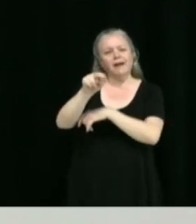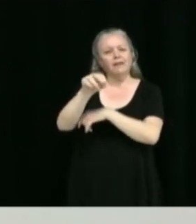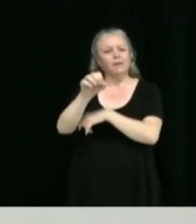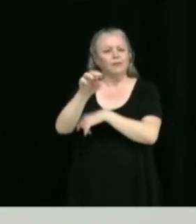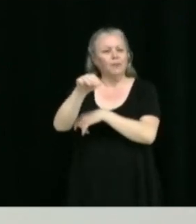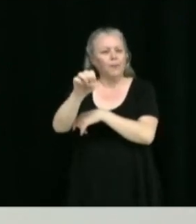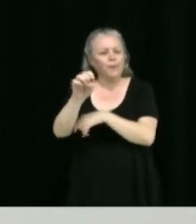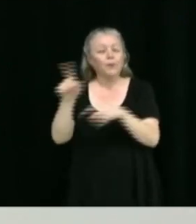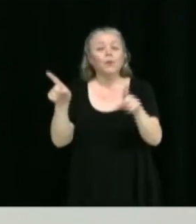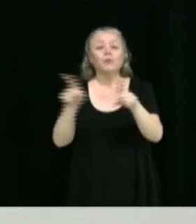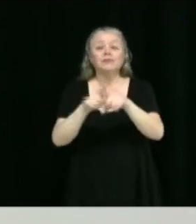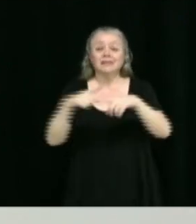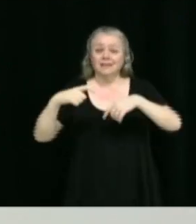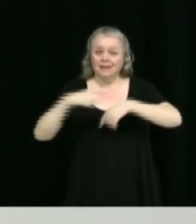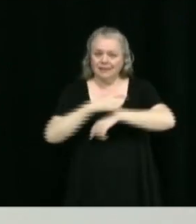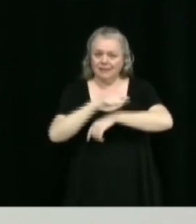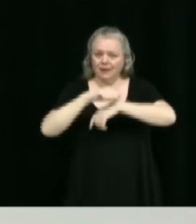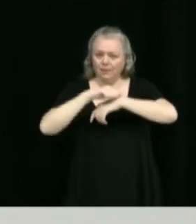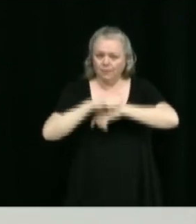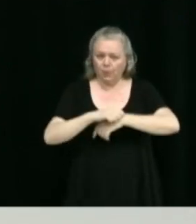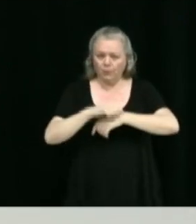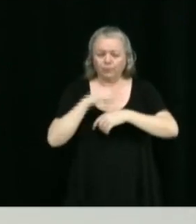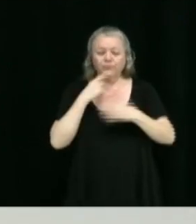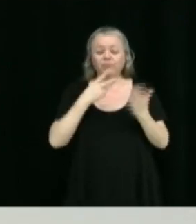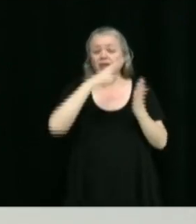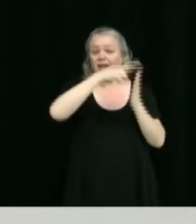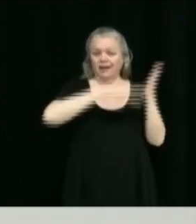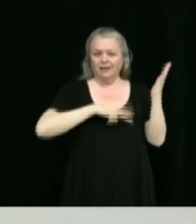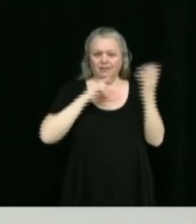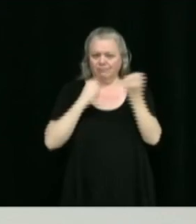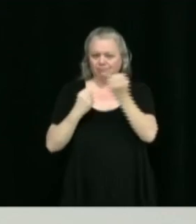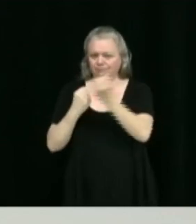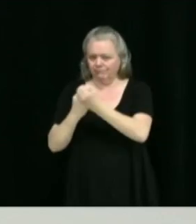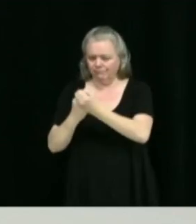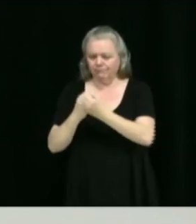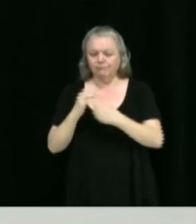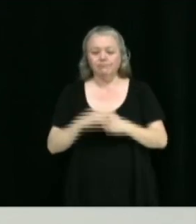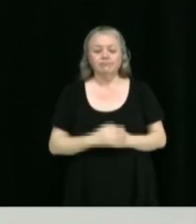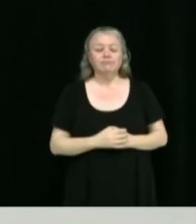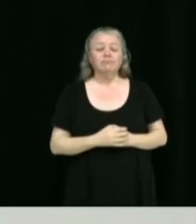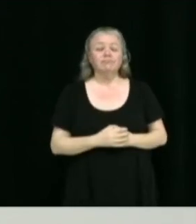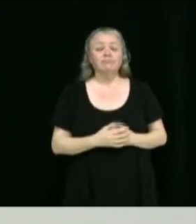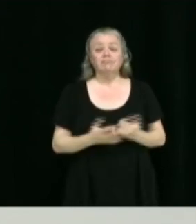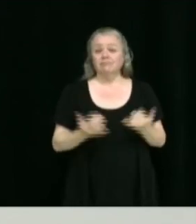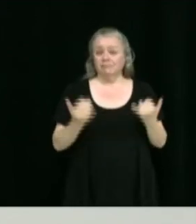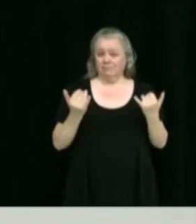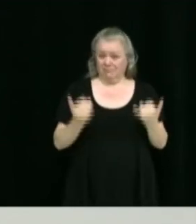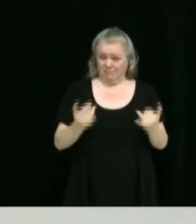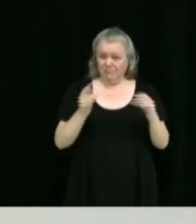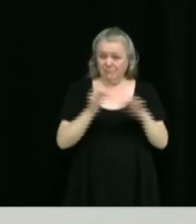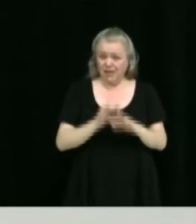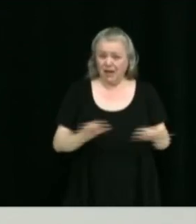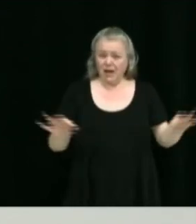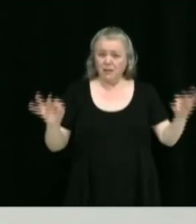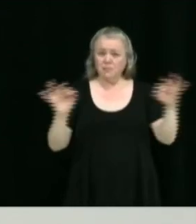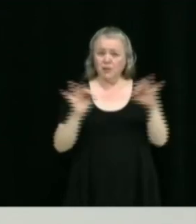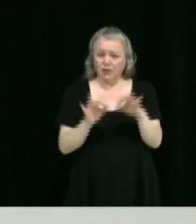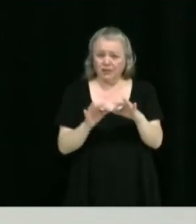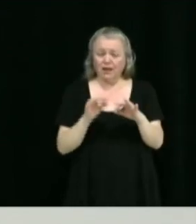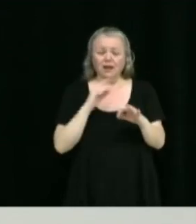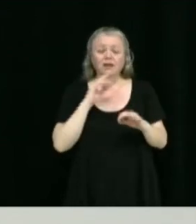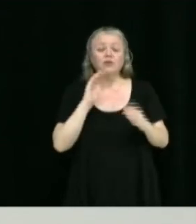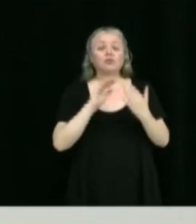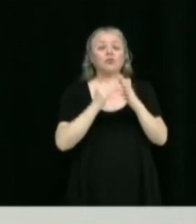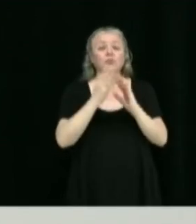ça, si vous me permettez, je vais aller à la résolution d'appui pour la proclamation. C'est attendu qu'il est impératif de rappeler à la communauté l'importance de la